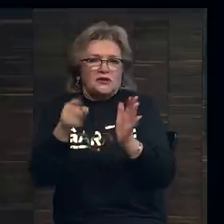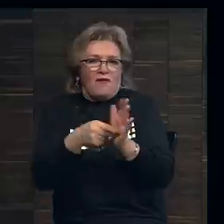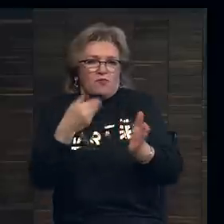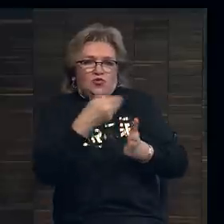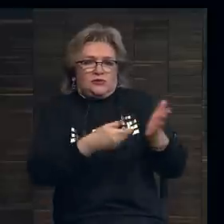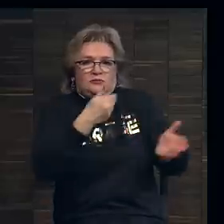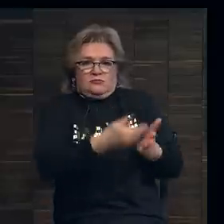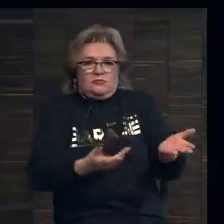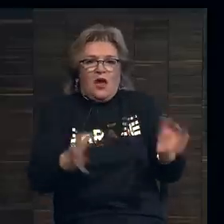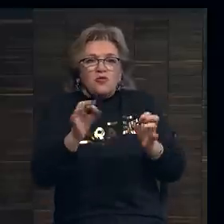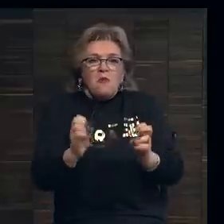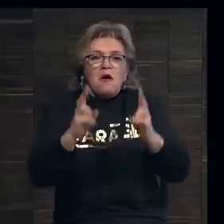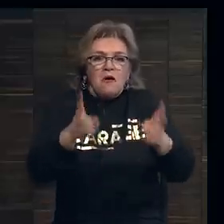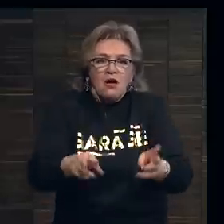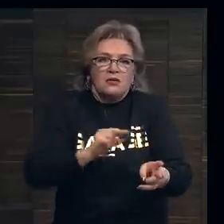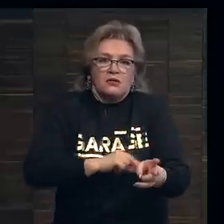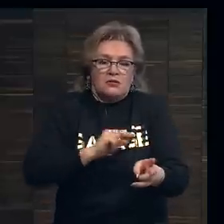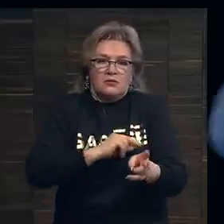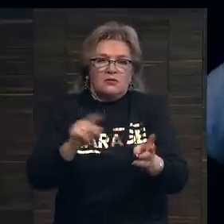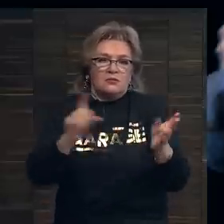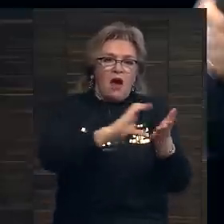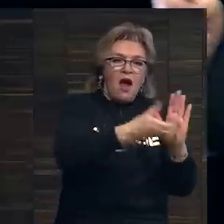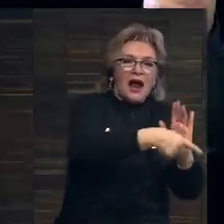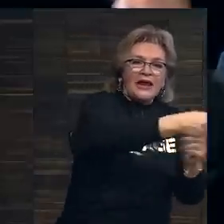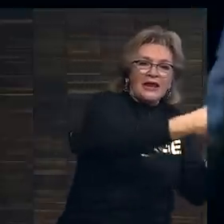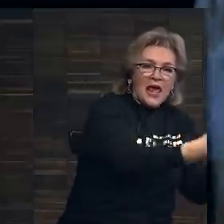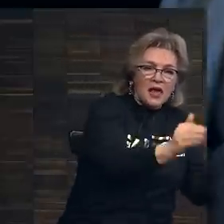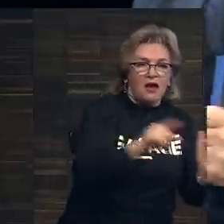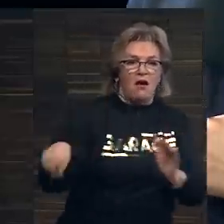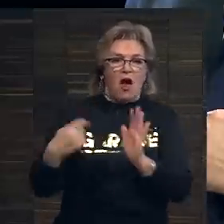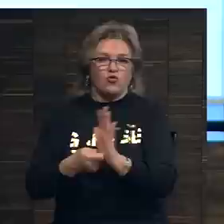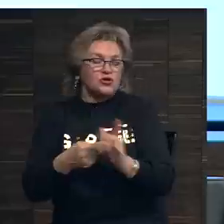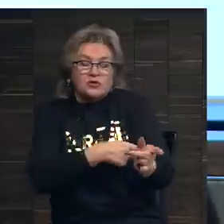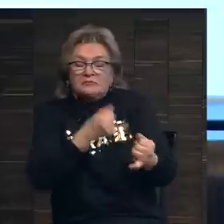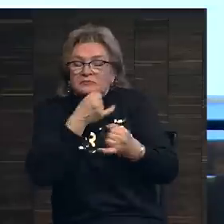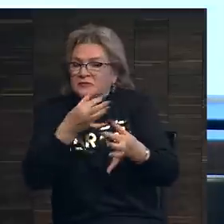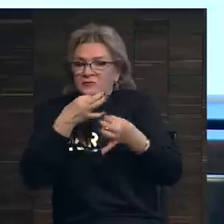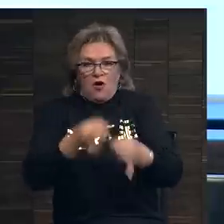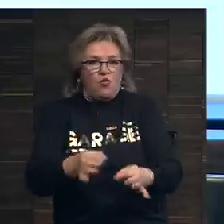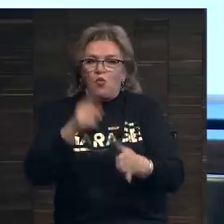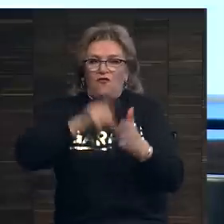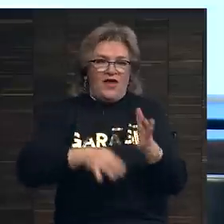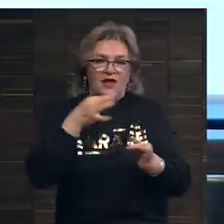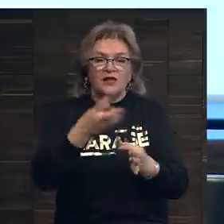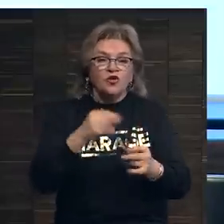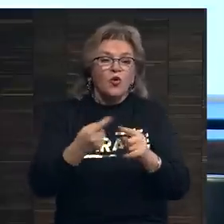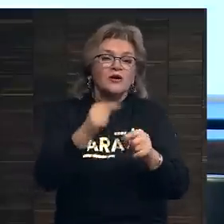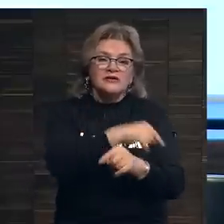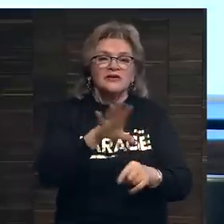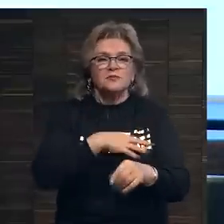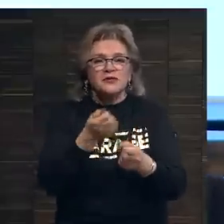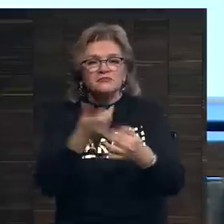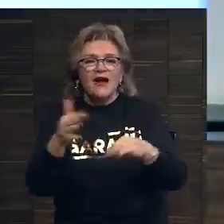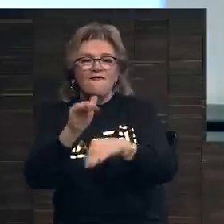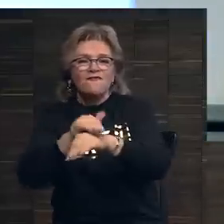о том, как функционируют аукционные галереи. Почему же это произошло? Я не могу отвечать с абсолютной уверенностью, но здесь был ряд